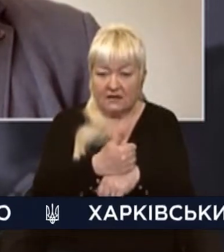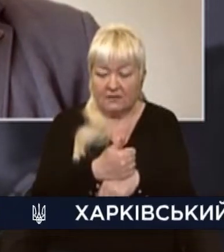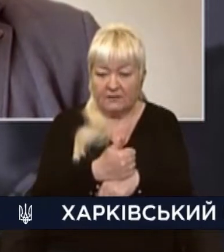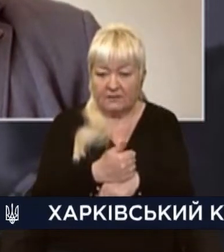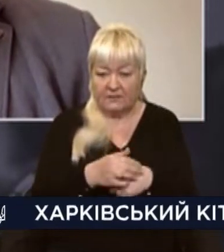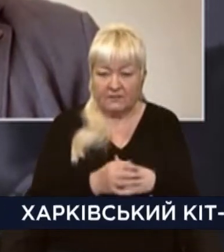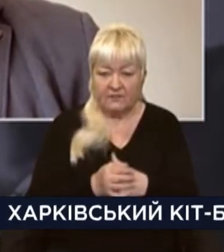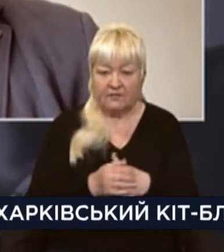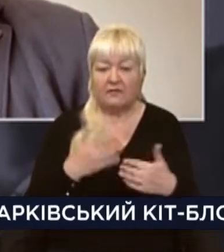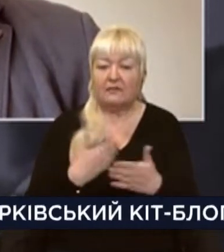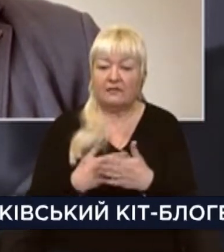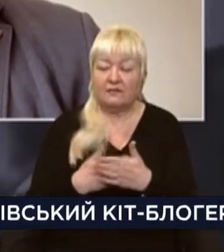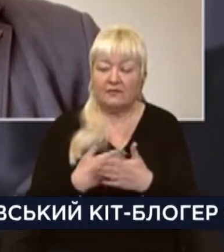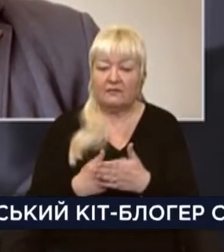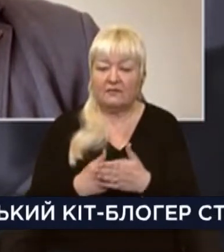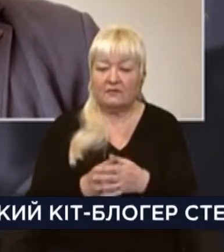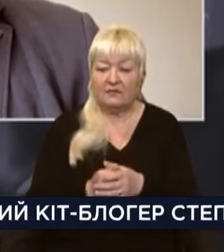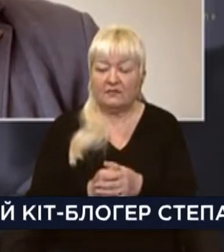галузях. Наприклад?